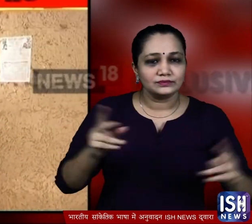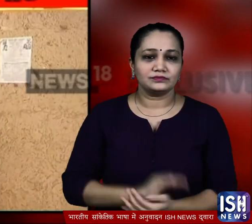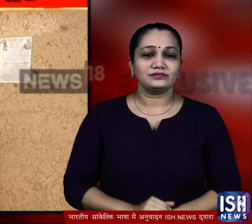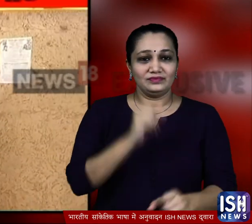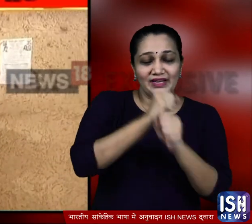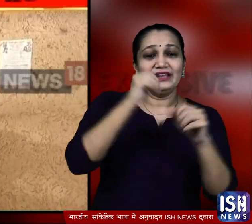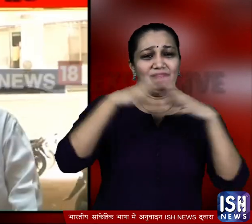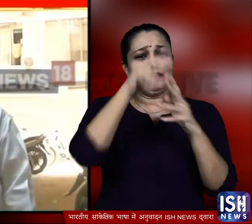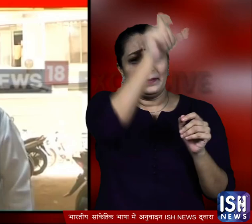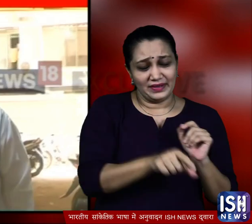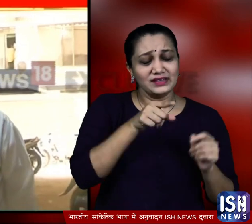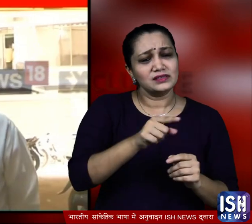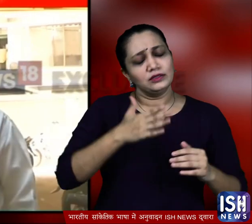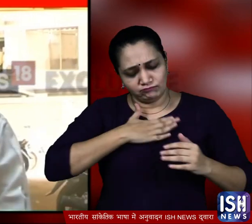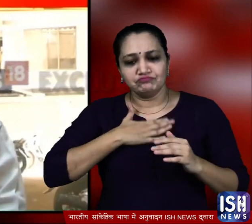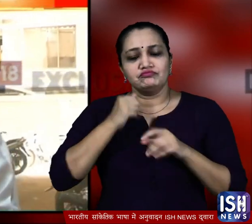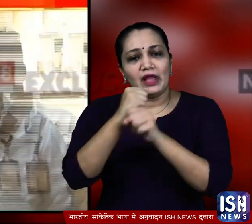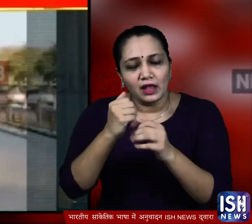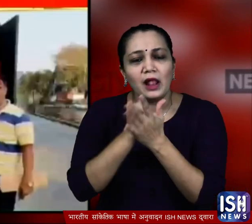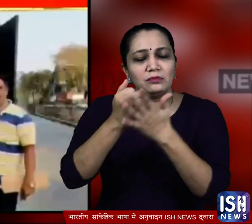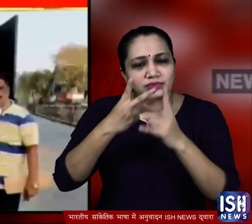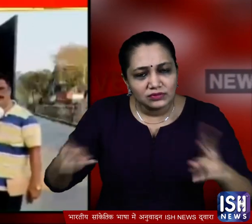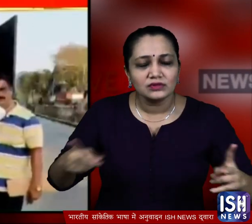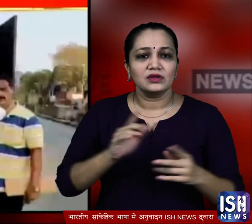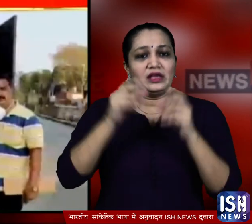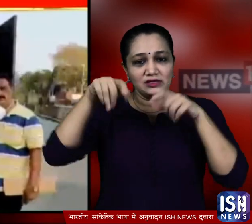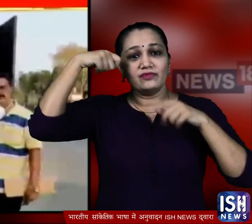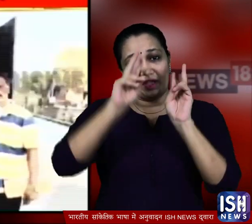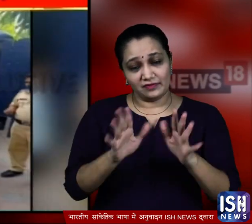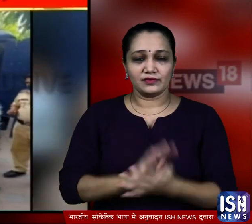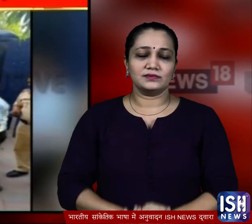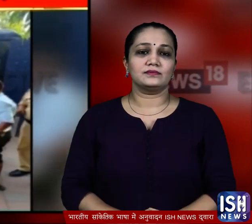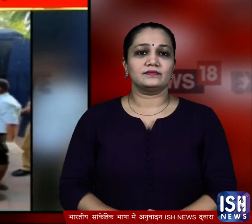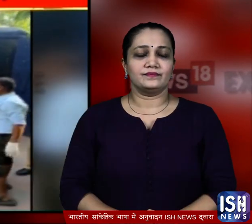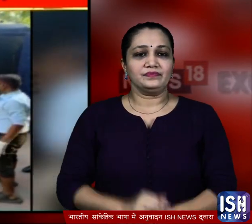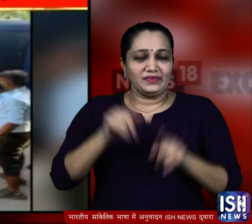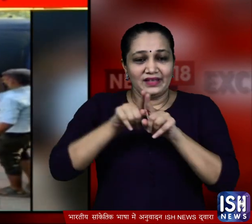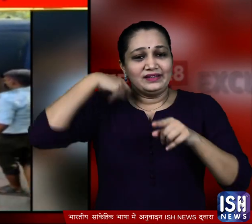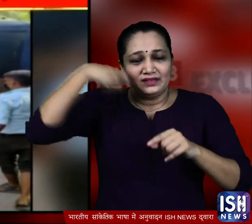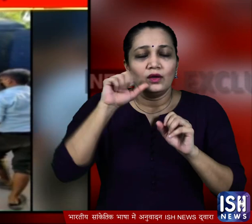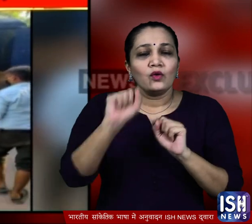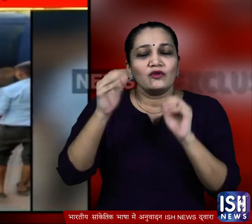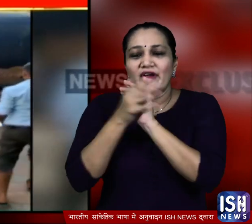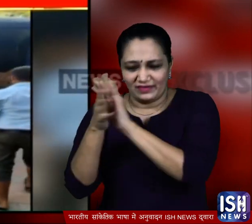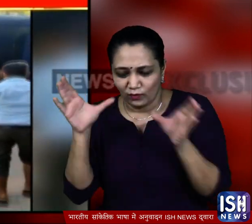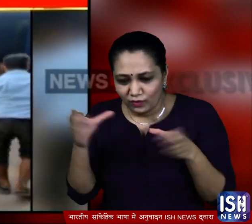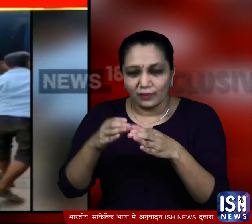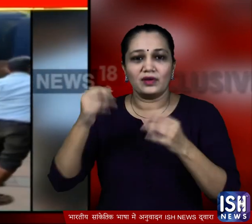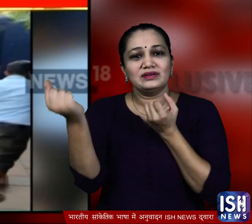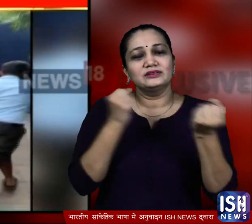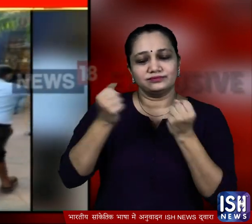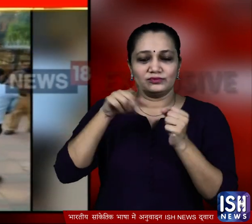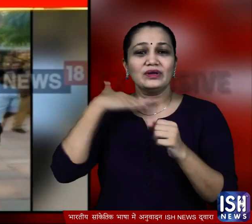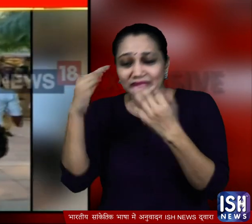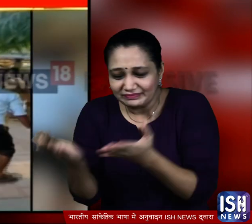ऐसे में ग्यान देव वारे नाम के ये कॉंस्टिबल ही सहरा बनते हैं उनकी इस मदद की कुछ तस्वीरें भी सामने आई जिनमें एक तस्वीर में वो अपने साथियों के साथ